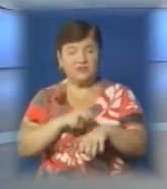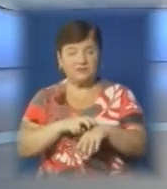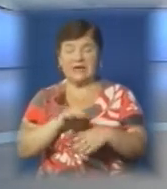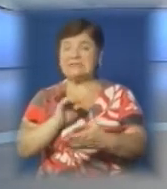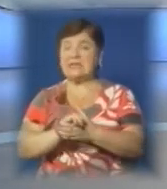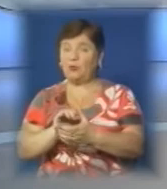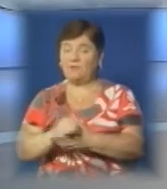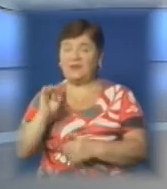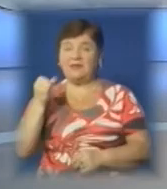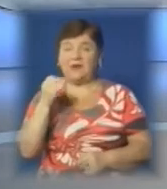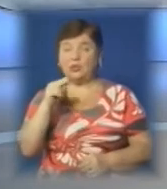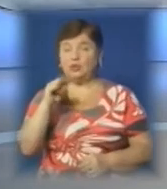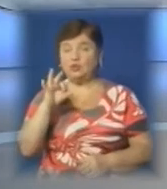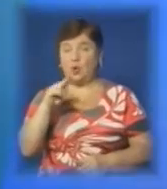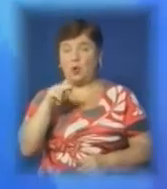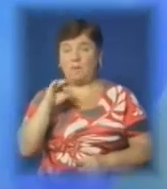Знайомтеся, Іван Чопей.